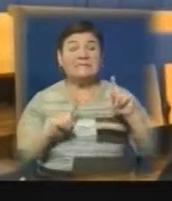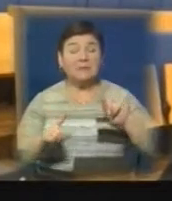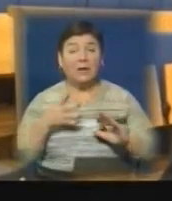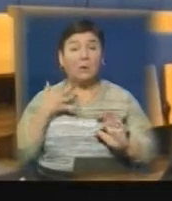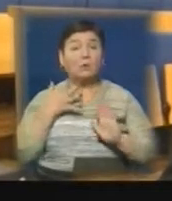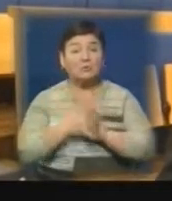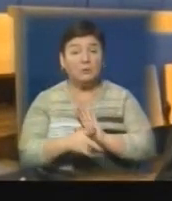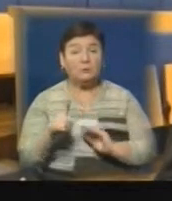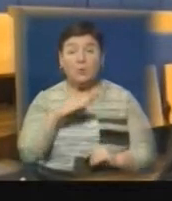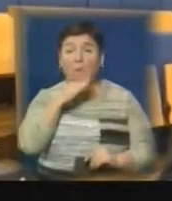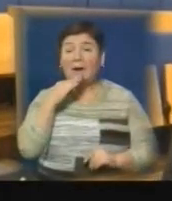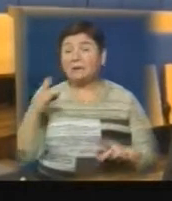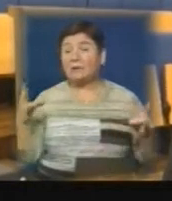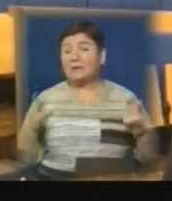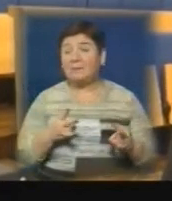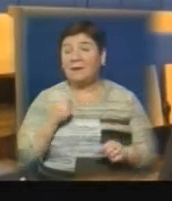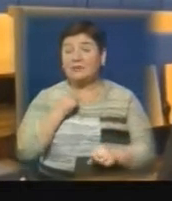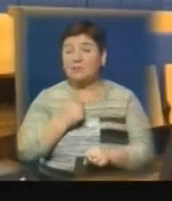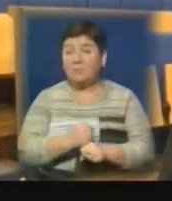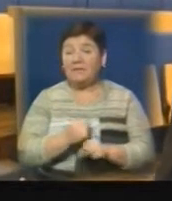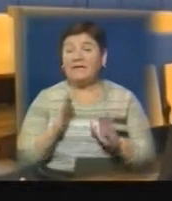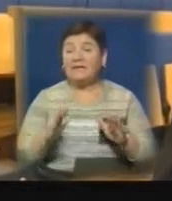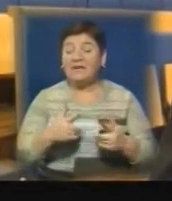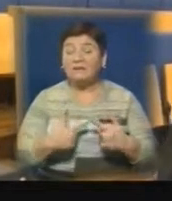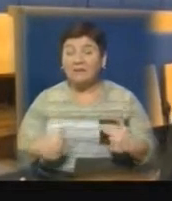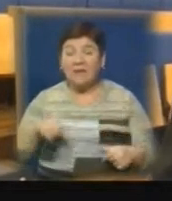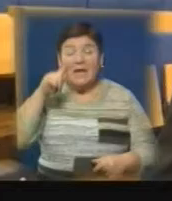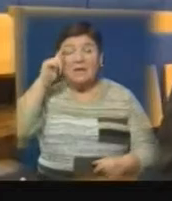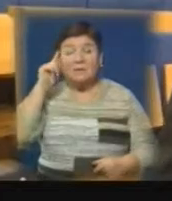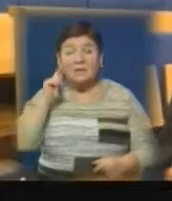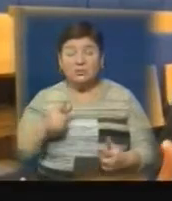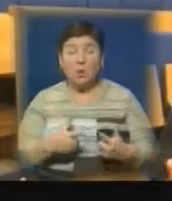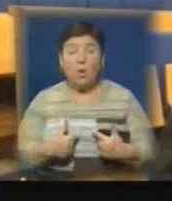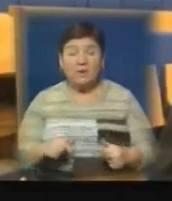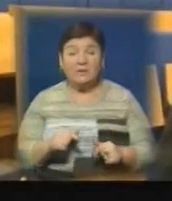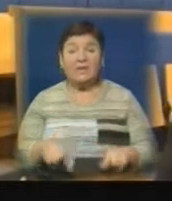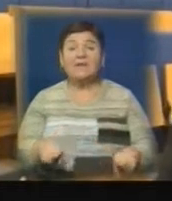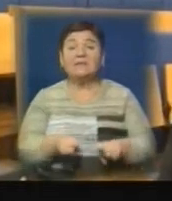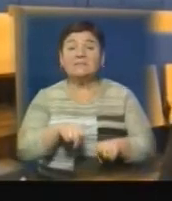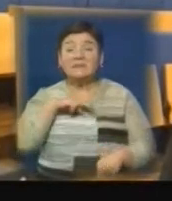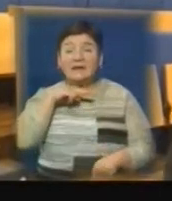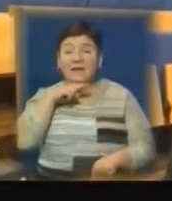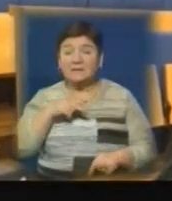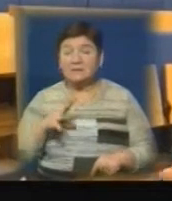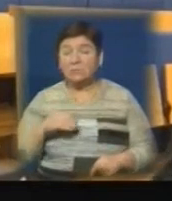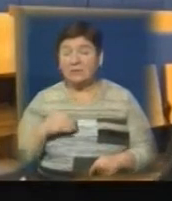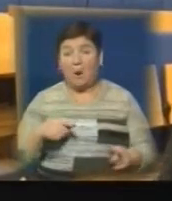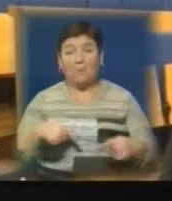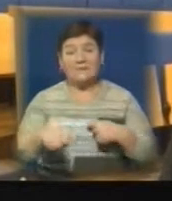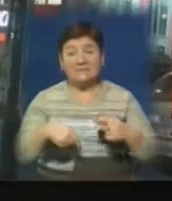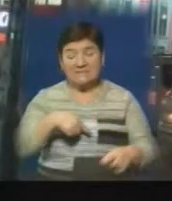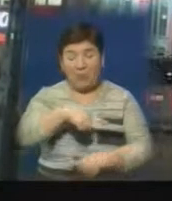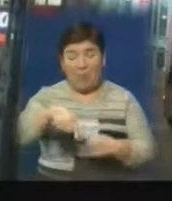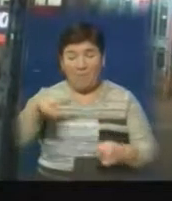розуміють, що багато треба зробити не лише в їхніх країнах. В Німеччині державні органи також мають звертати увагу на діяльність своїх бізнесменів.